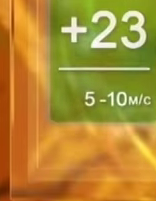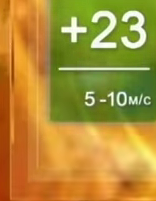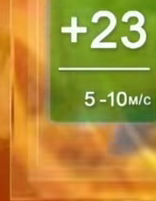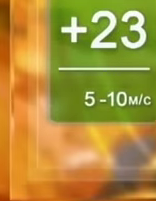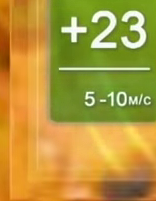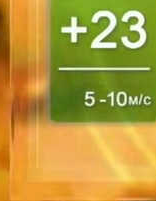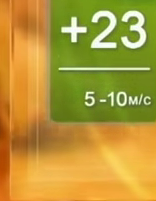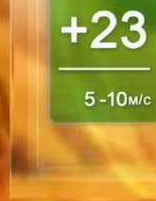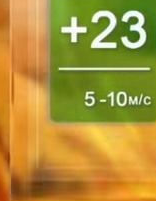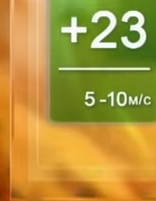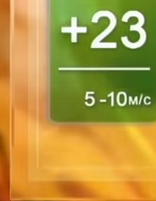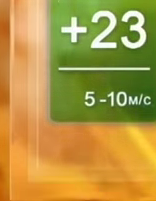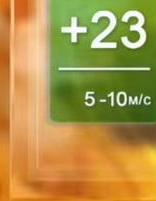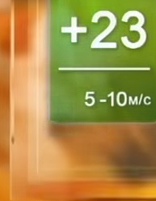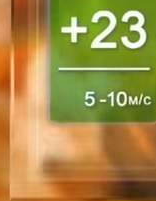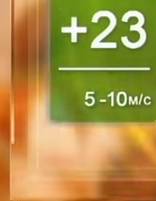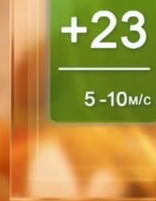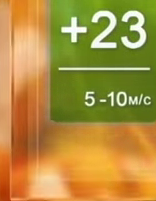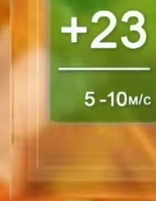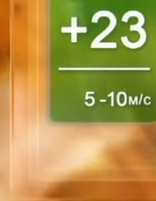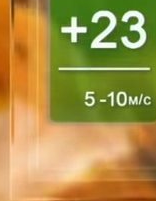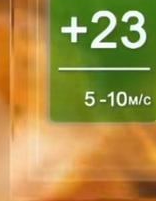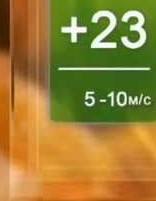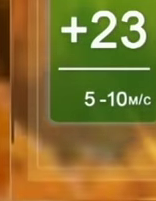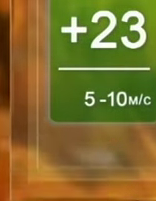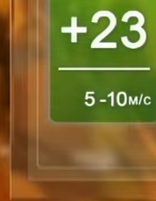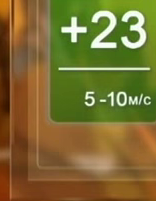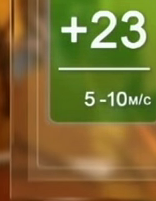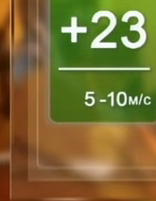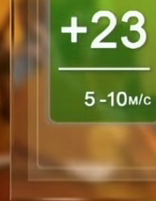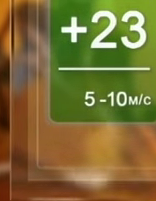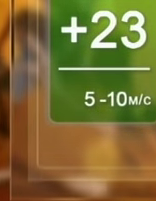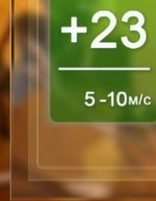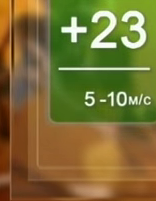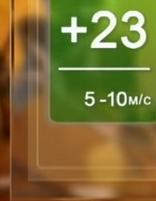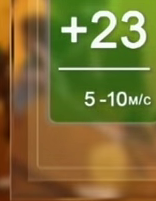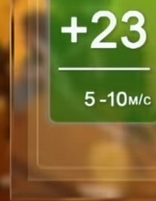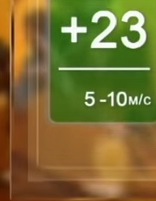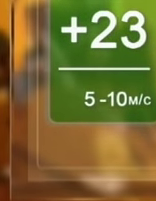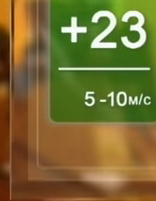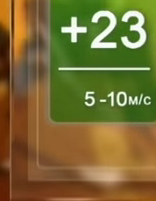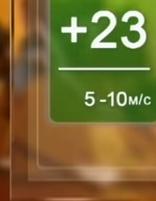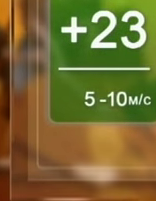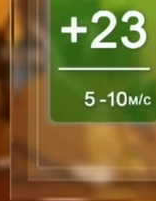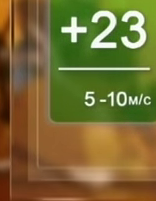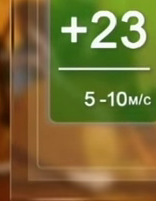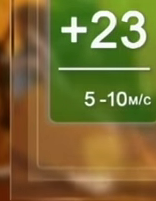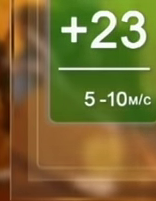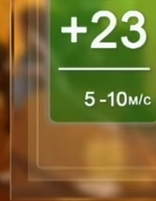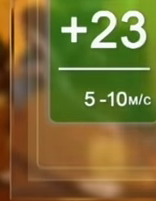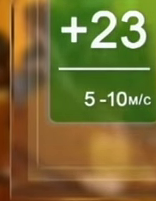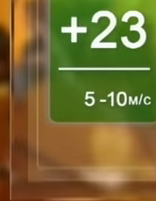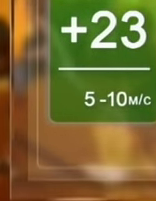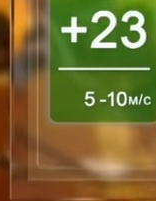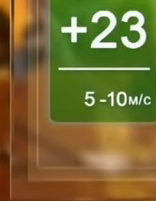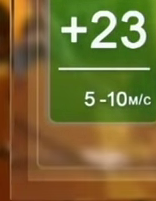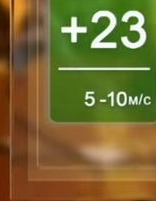3 вересня на Хмельниччині синоптики прогнозують мінливу хмарність, місцями можливий короткочасний дощ та грози. Вітер північно-західний